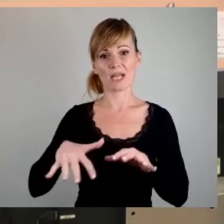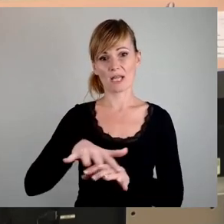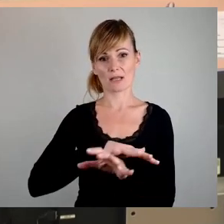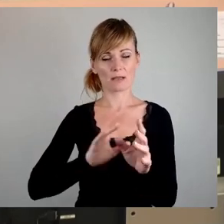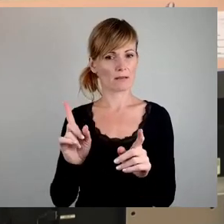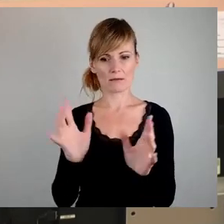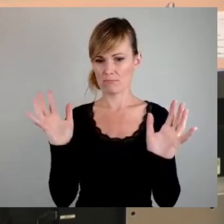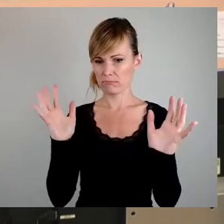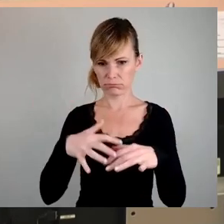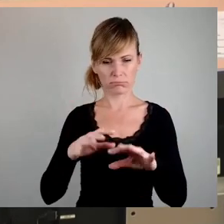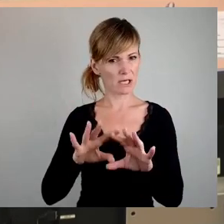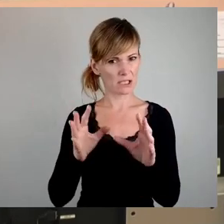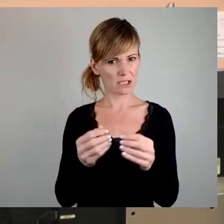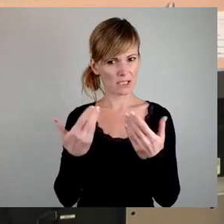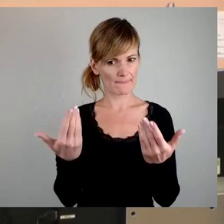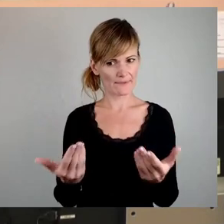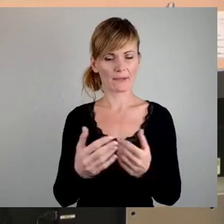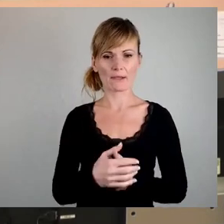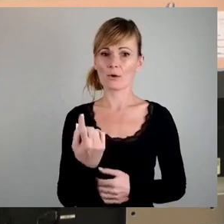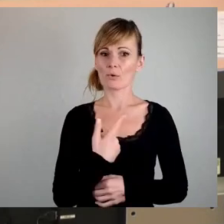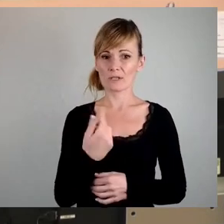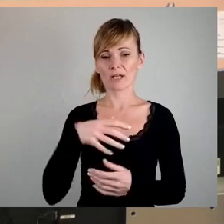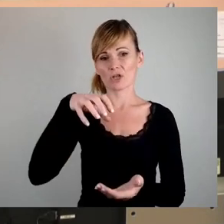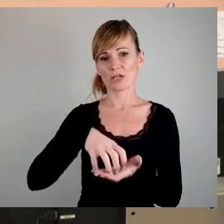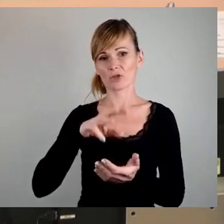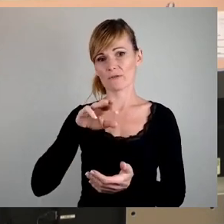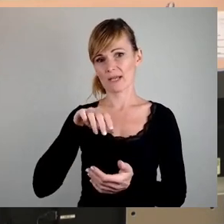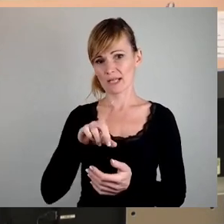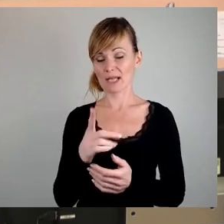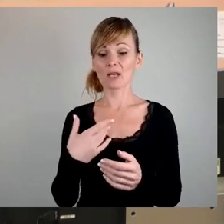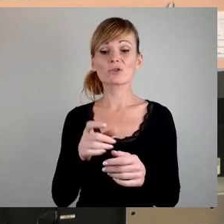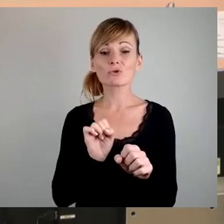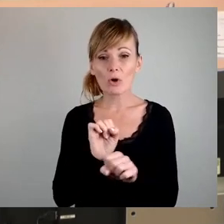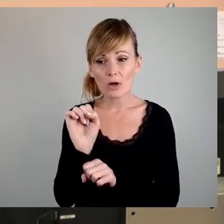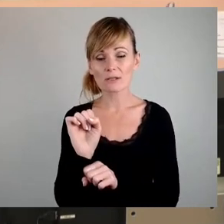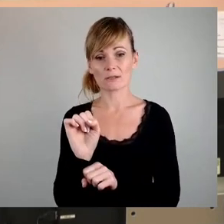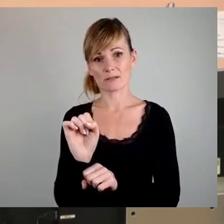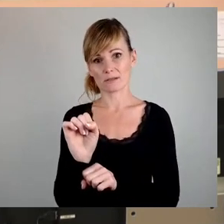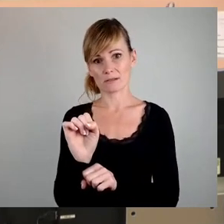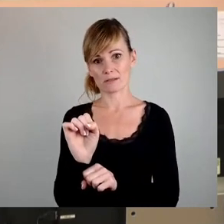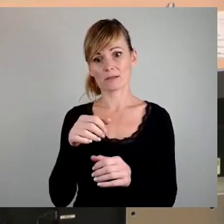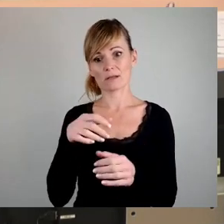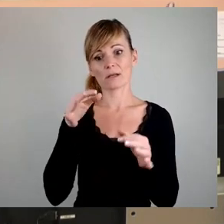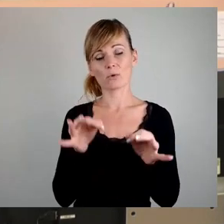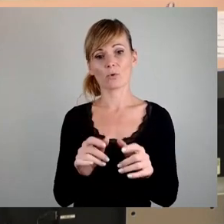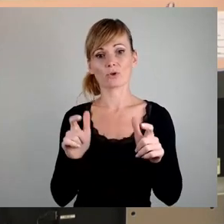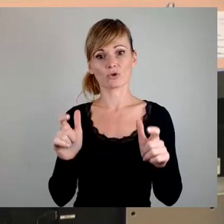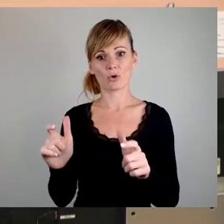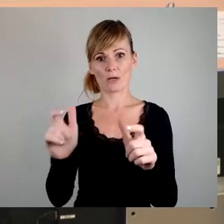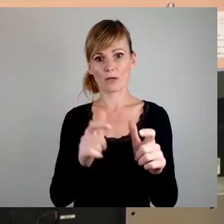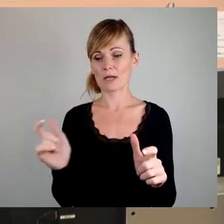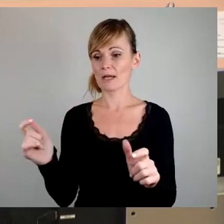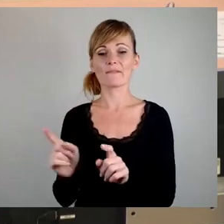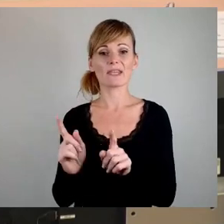Auch unsere städtische WED hat trotz geschenkter, sprich eingelegter Grundstücke und staatlicher Fördermittel